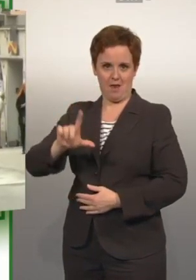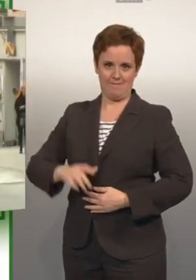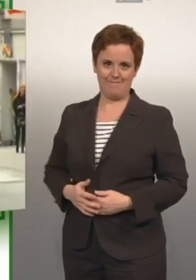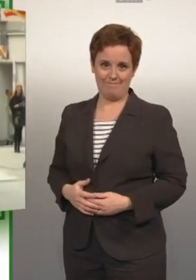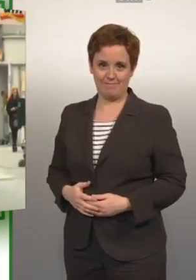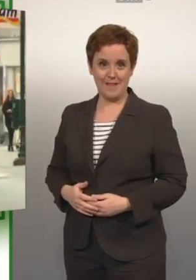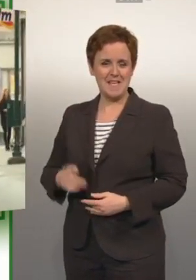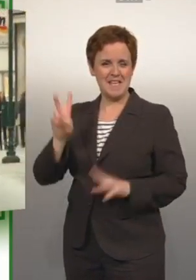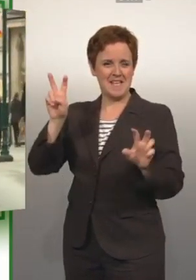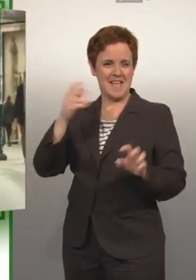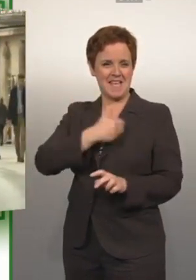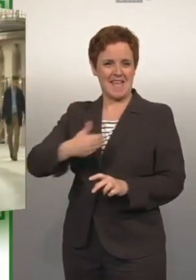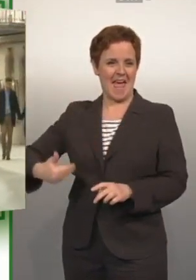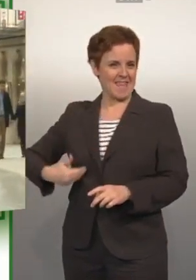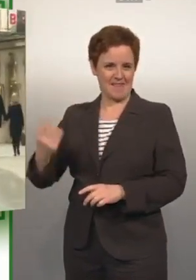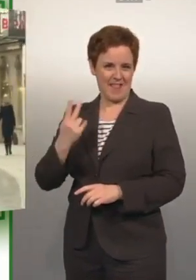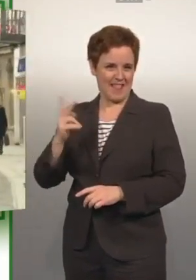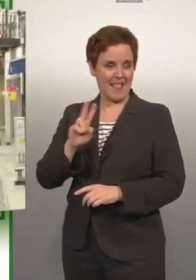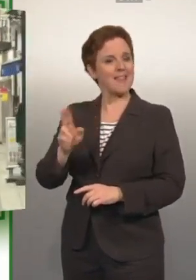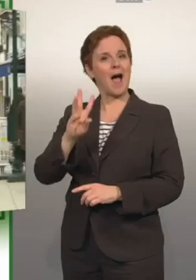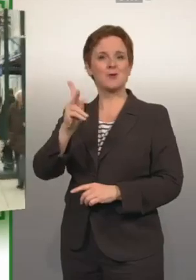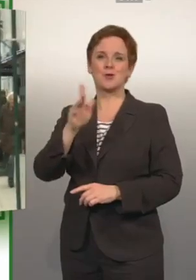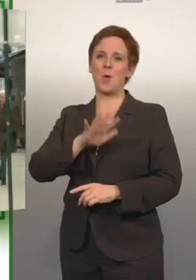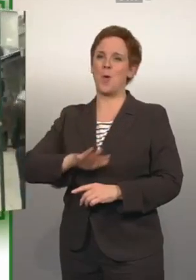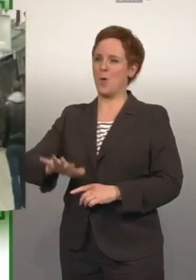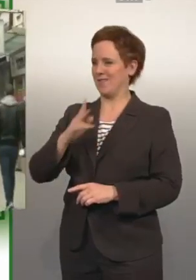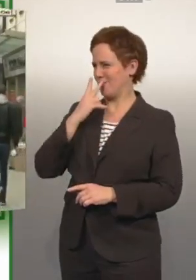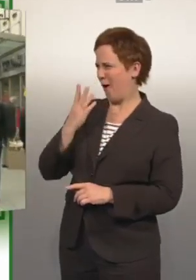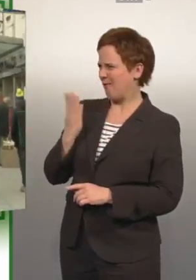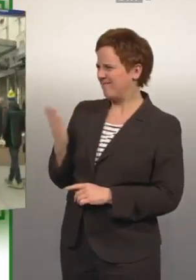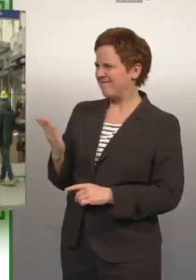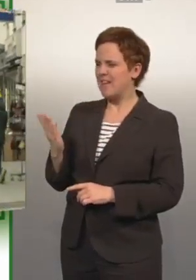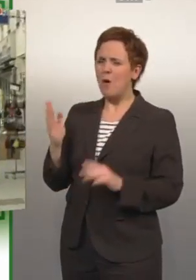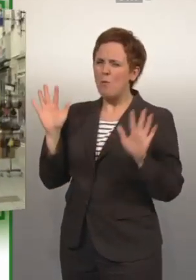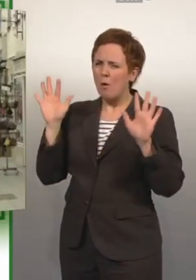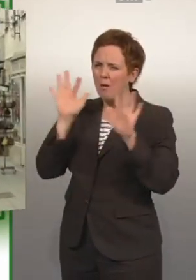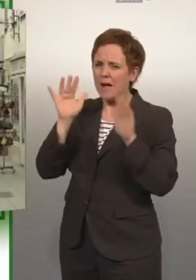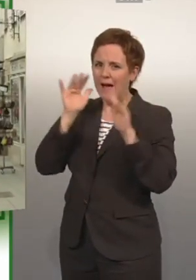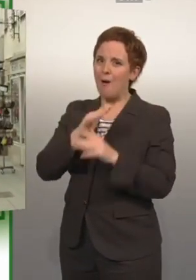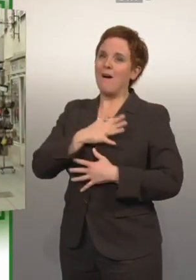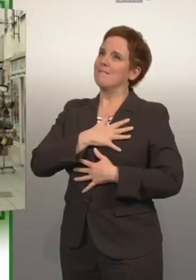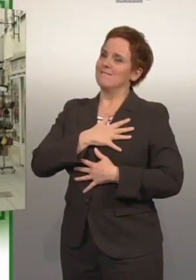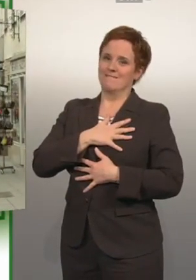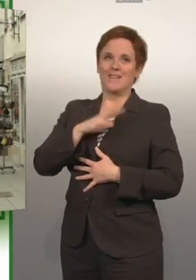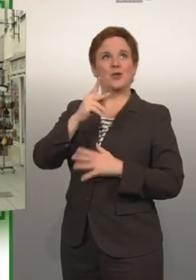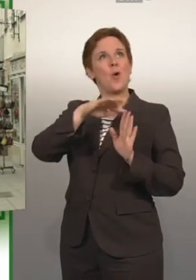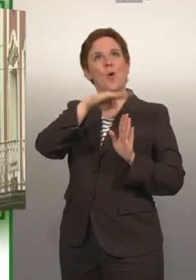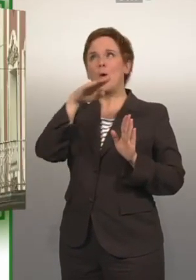Kein Kaiserwetter, dennoch wunderschön. Das Flair von Bad Ischli wirkt selbst im grauen Winter herzerwärmend.